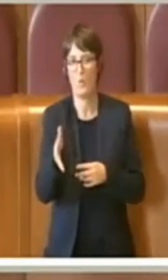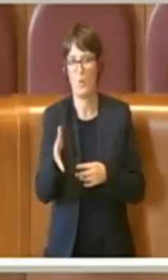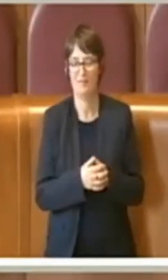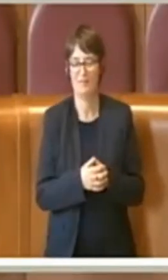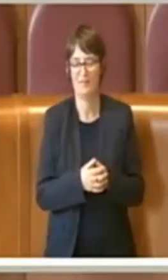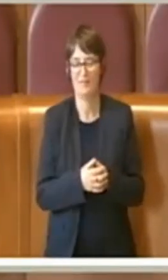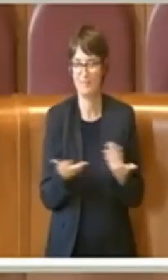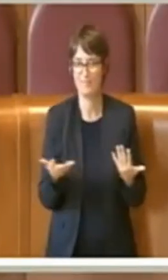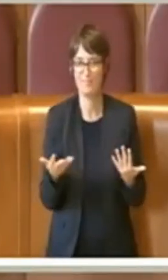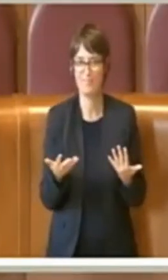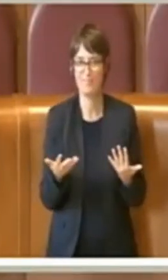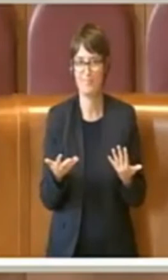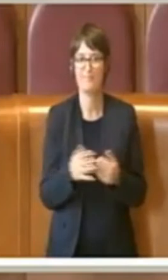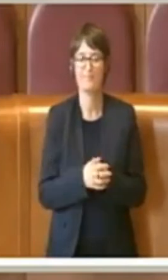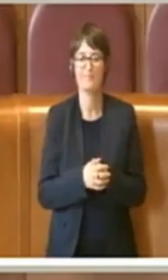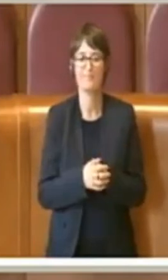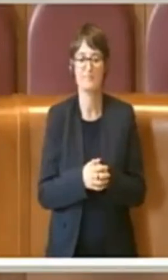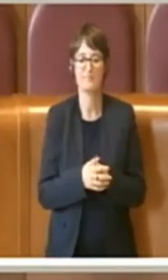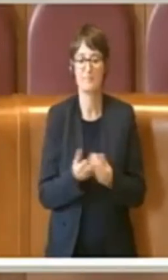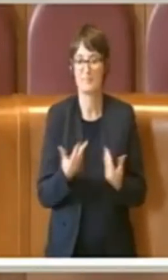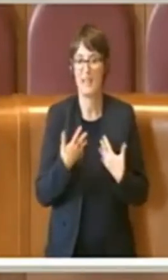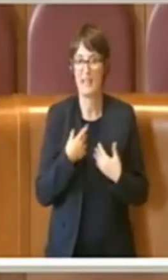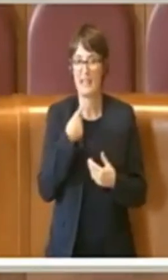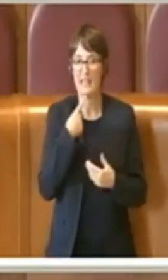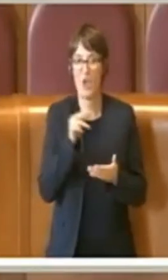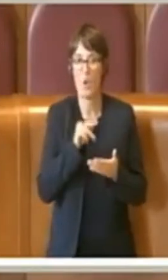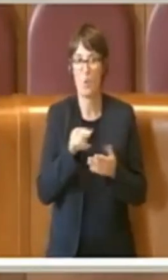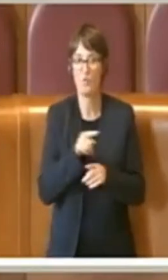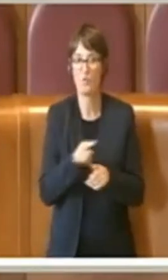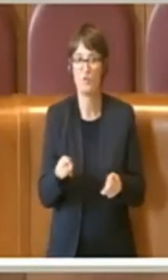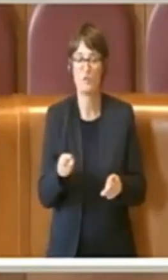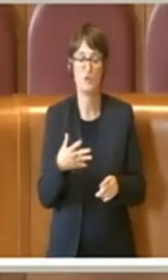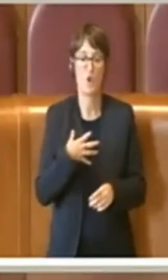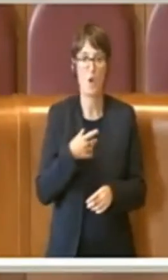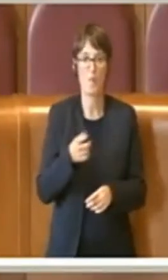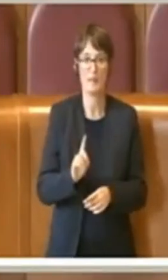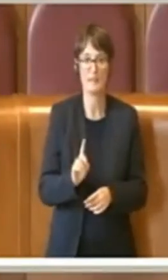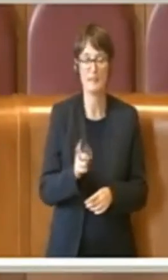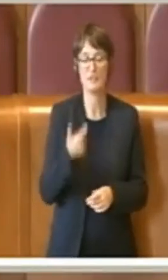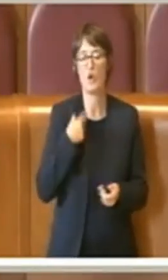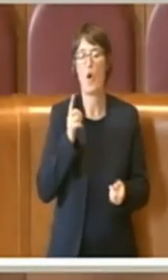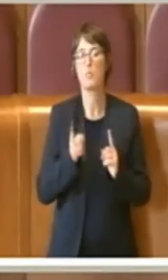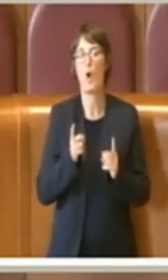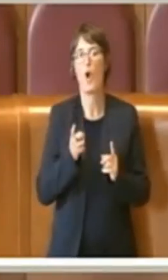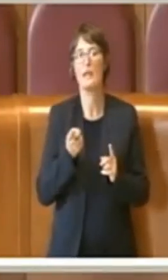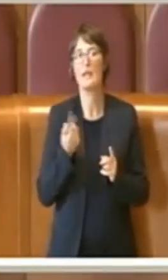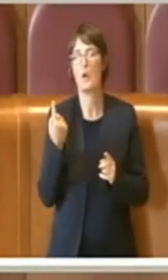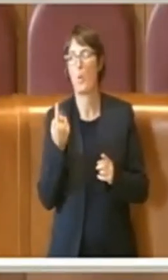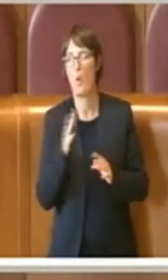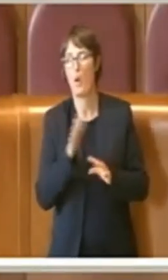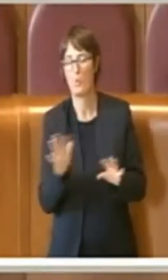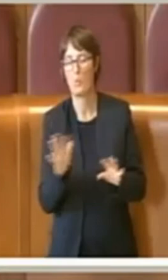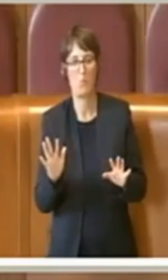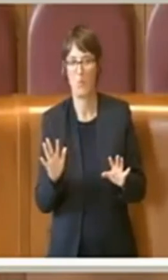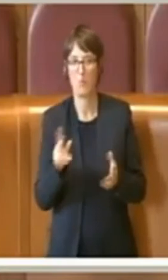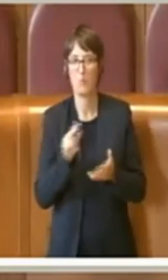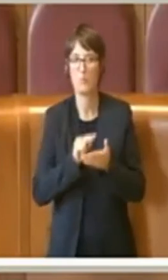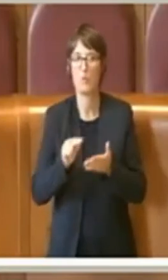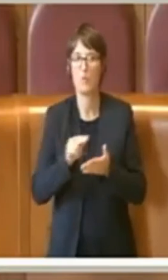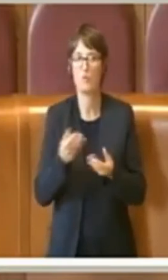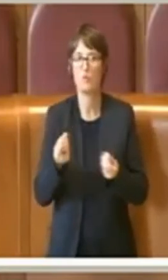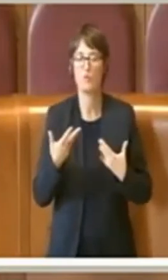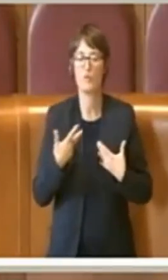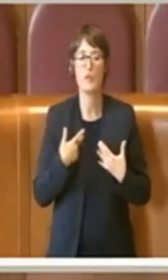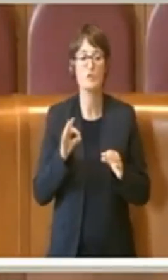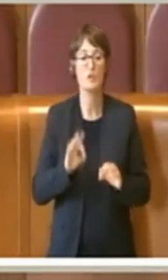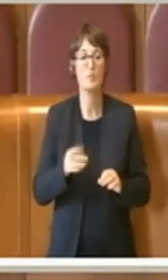c'è stata poi rappresentata dagli uffici, quindi neanche a dire, sai, dall'assessorato o dalla parte politica X. Cioè, emerge chiaramente che il Comune di Roma